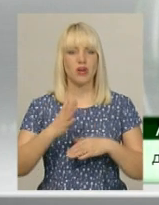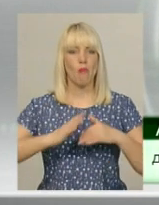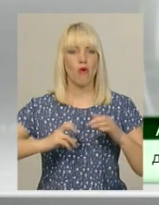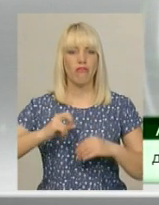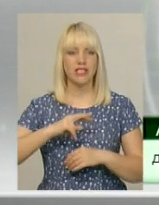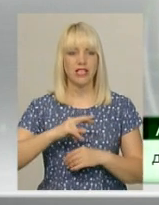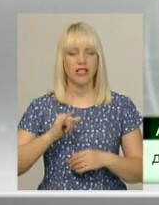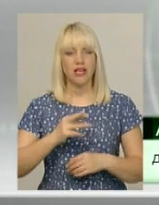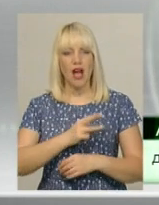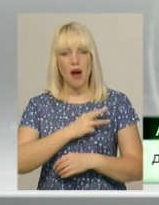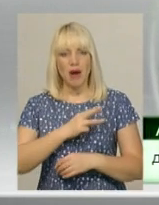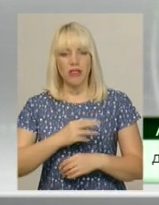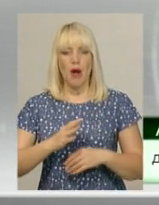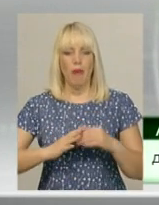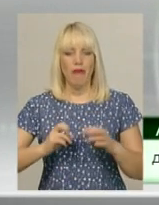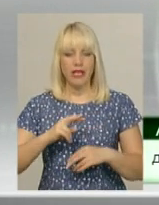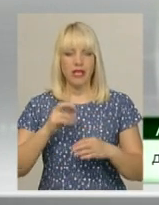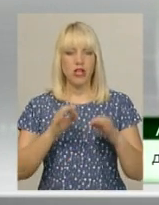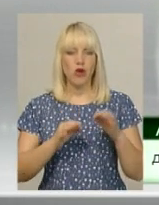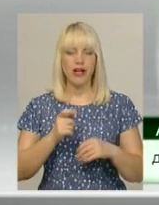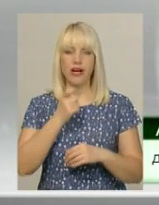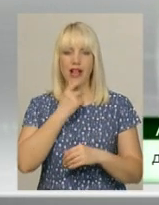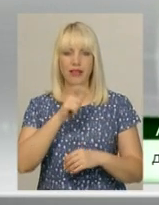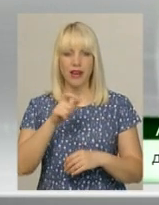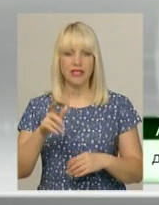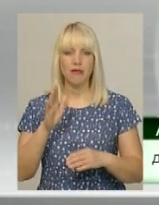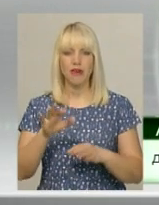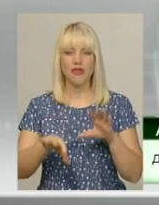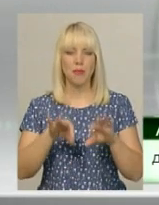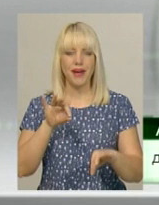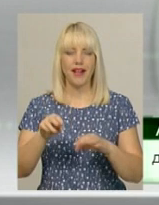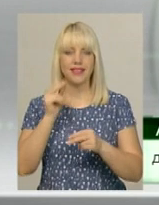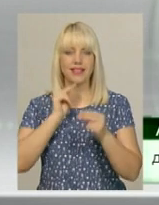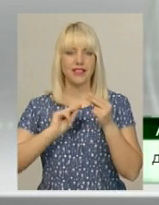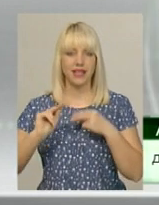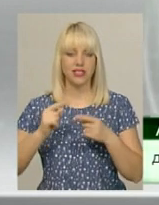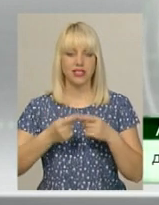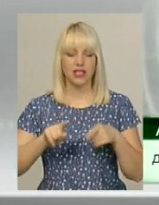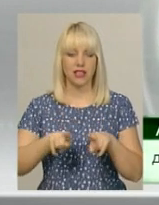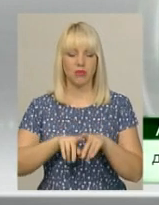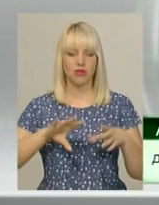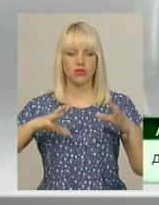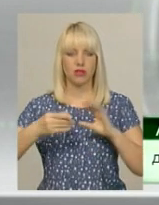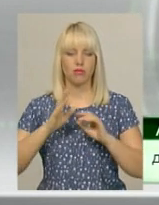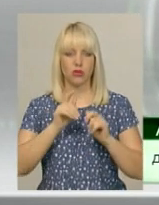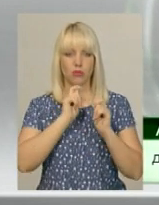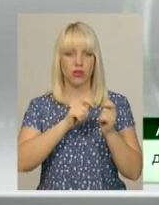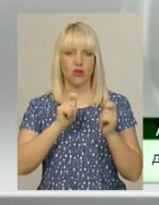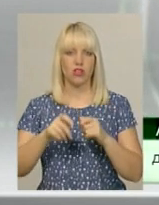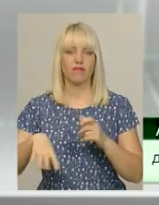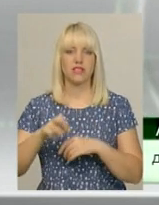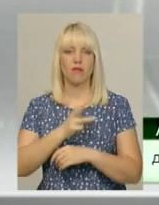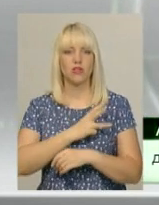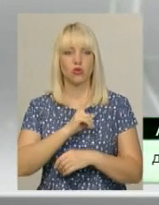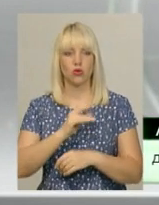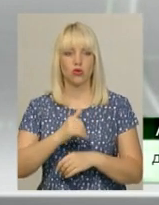аматорських. Професійний журі і глядацький журі буде вибирати кращих. І за цими результатами ми будемо їх нагороджувати. Всі бажаючі, які